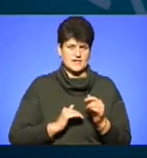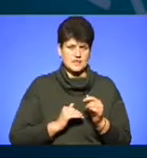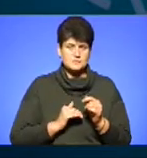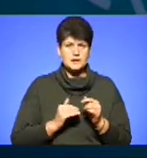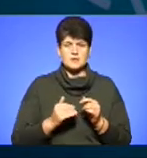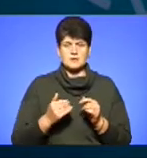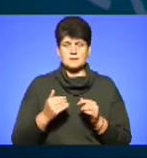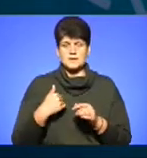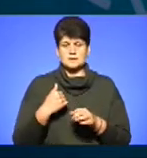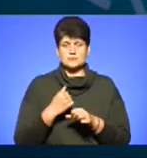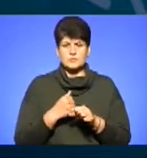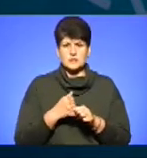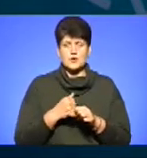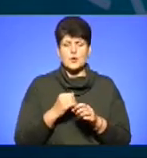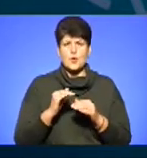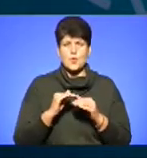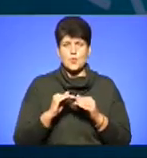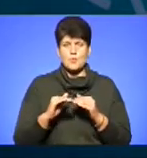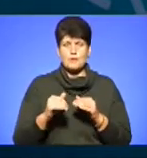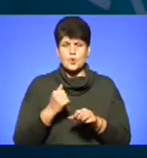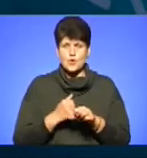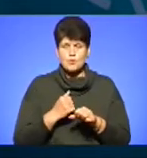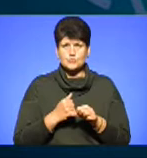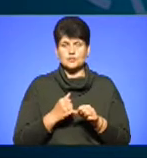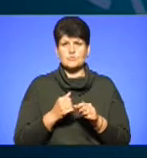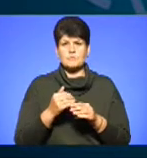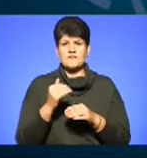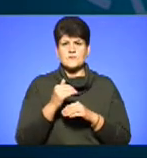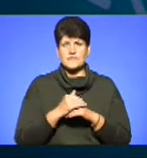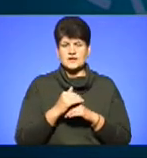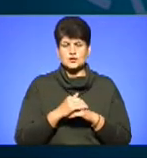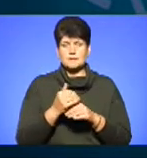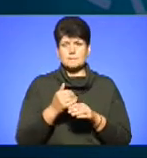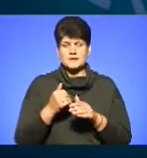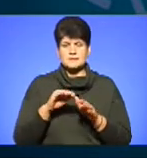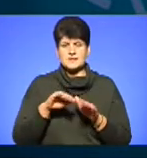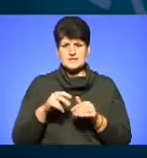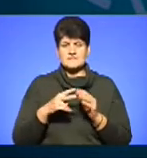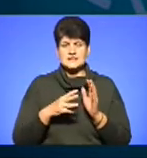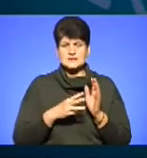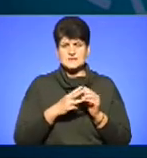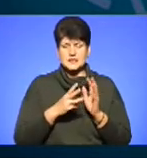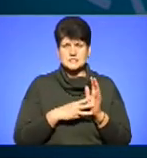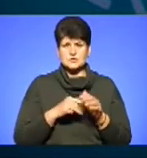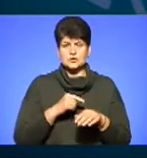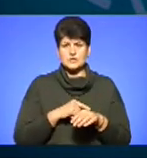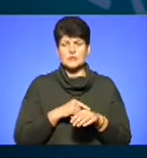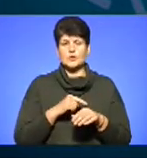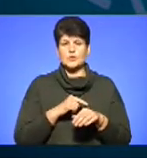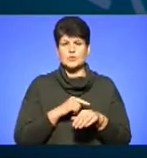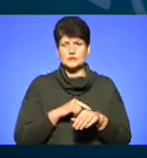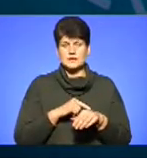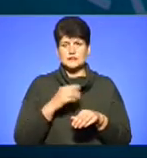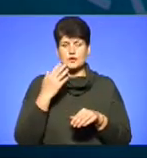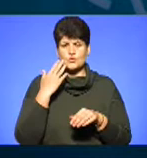проводили обробку тільки перед вечором, після 18 годин, коли температура і коли вітря,